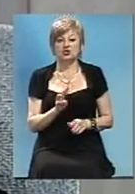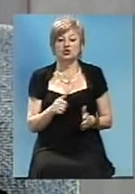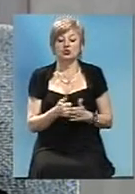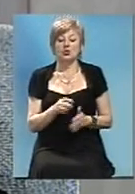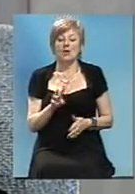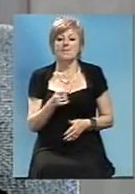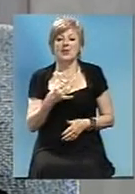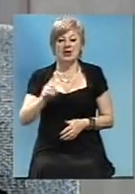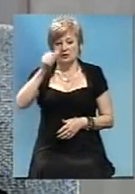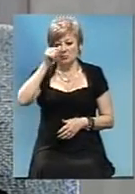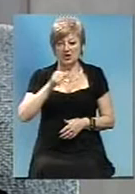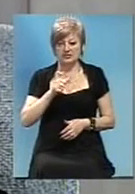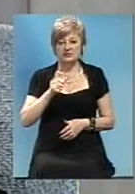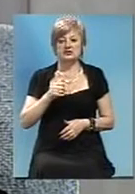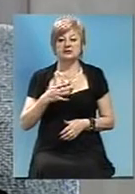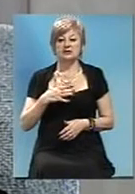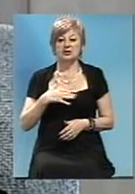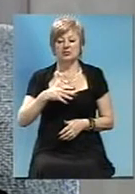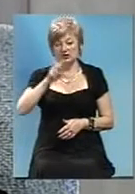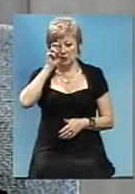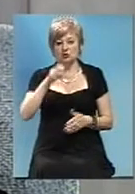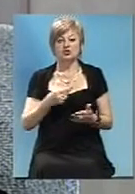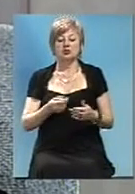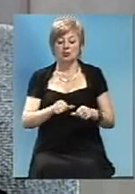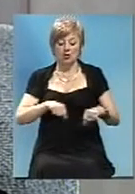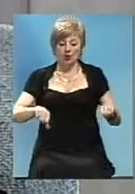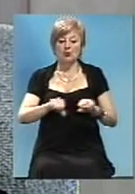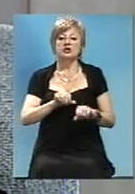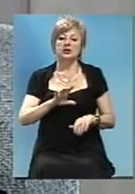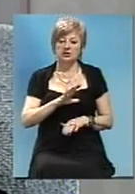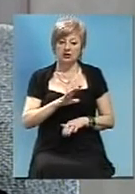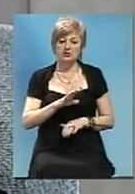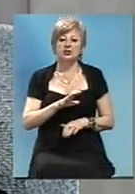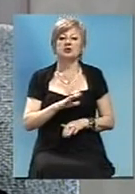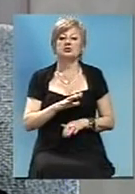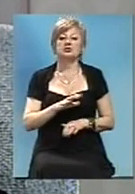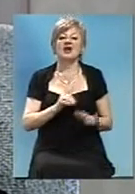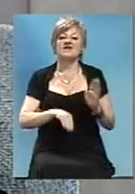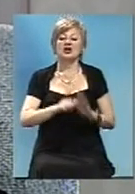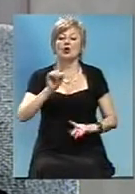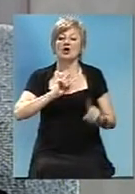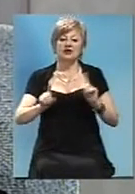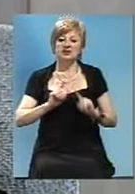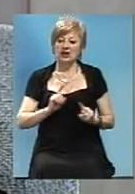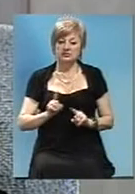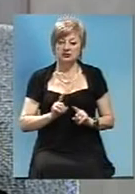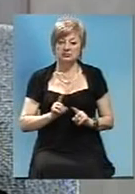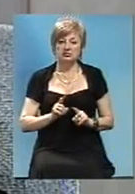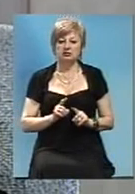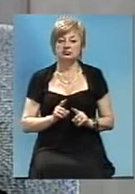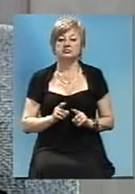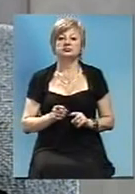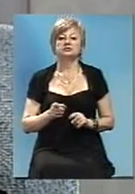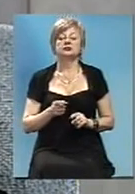місяцю. В середу ми були на бюджетному комітеті, защіщали в бюджетному комітеті Верховної Раді 74